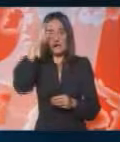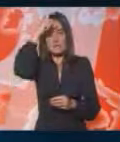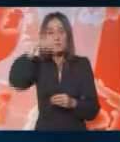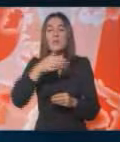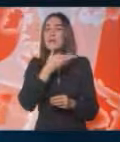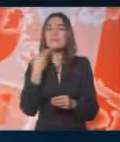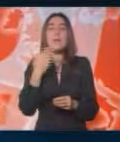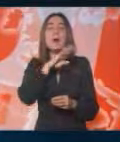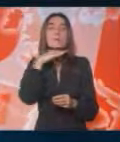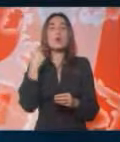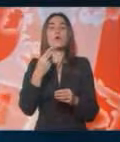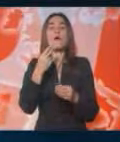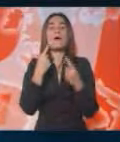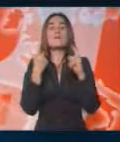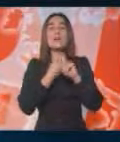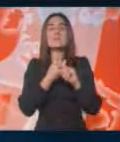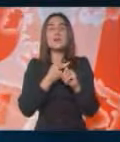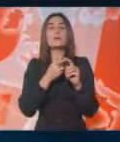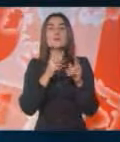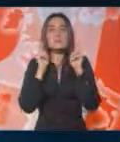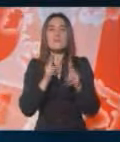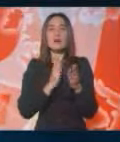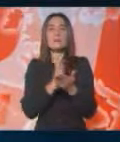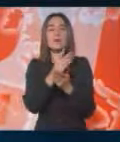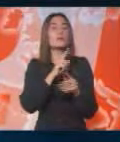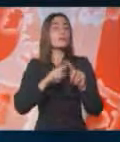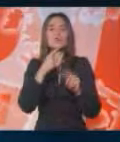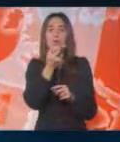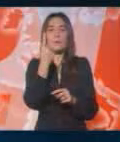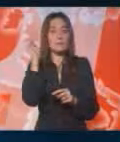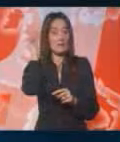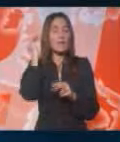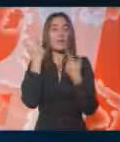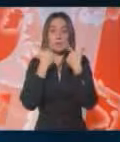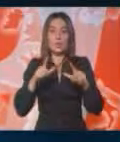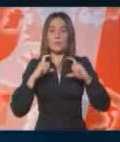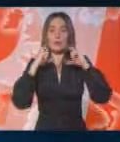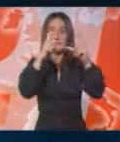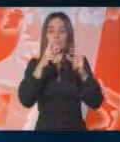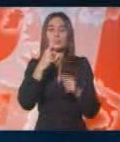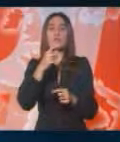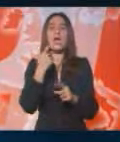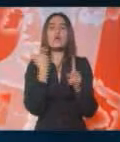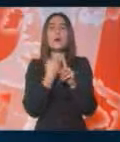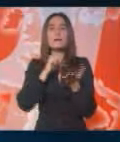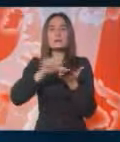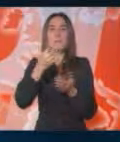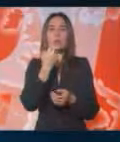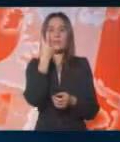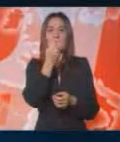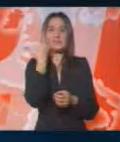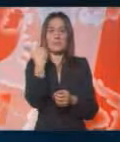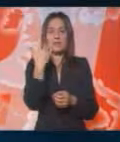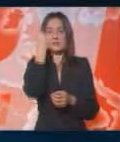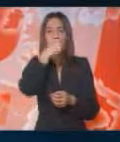nema mnogo veze sa realnim kretanjima, zbog čega se on događa. Vlada je odobrila i zaduživanje kod komercijalnih banaka od 250